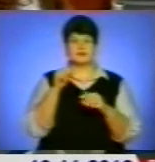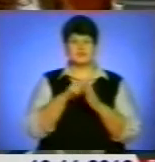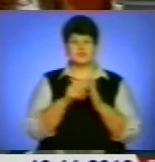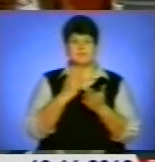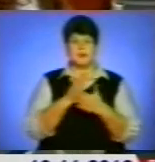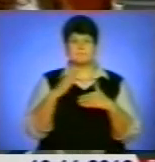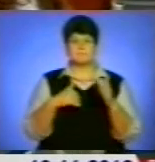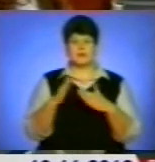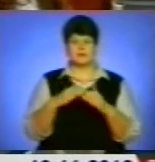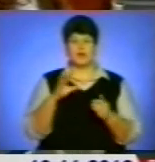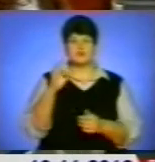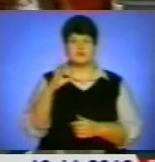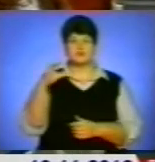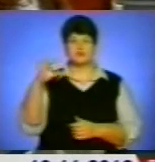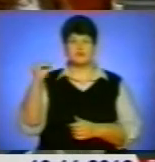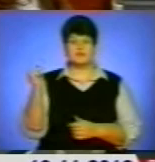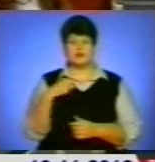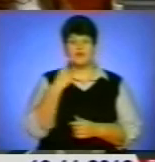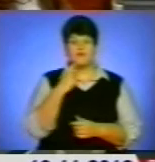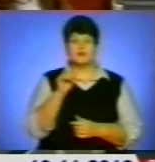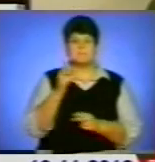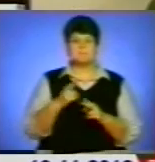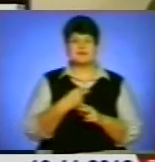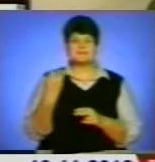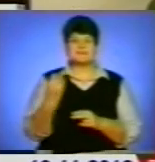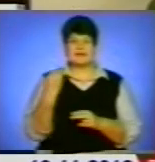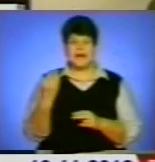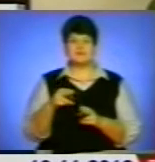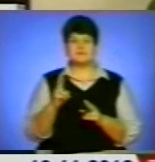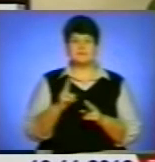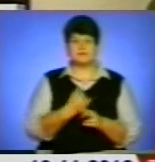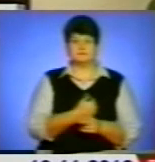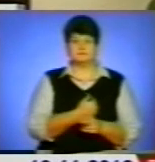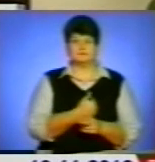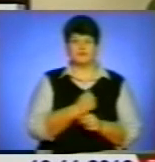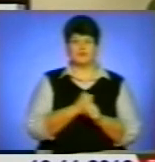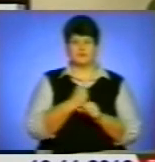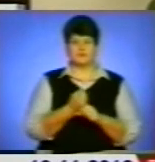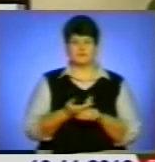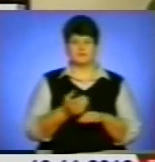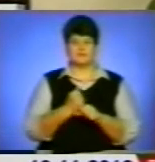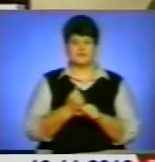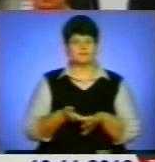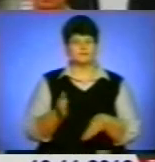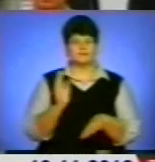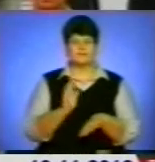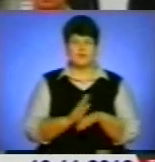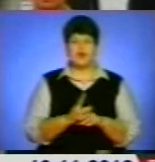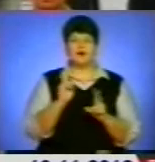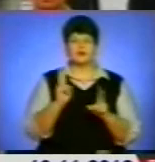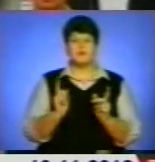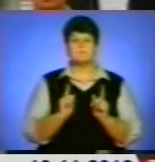Оксана Суфінська зазначає, що без цікавості та ентузіазму у цій роботі важко. Але переважно кожен, хто приходить працювати у